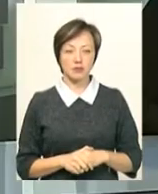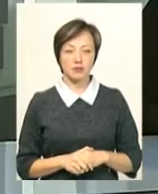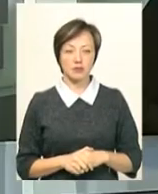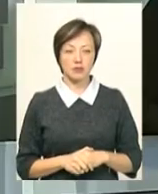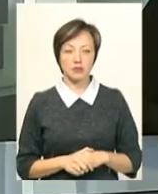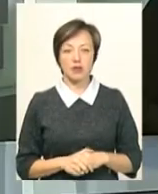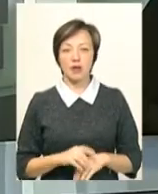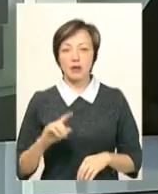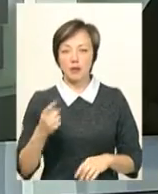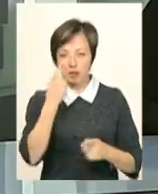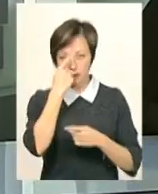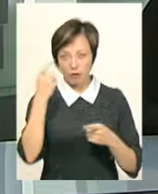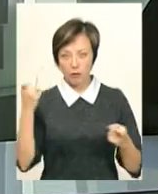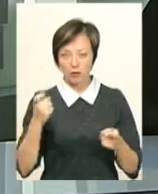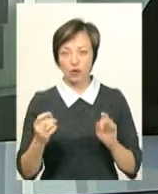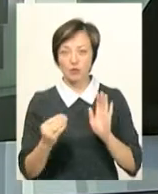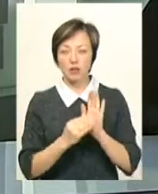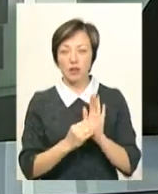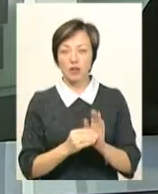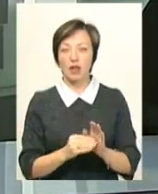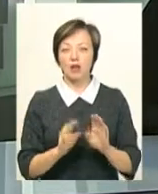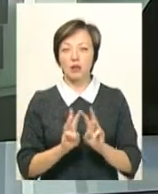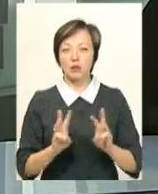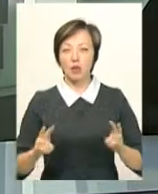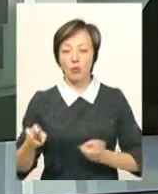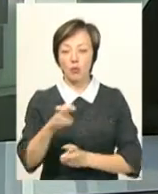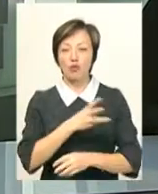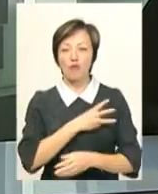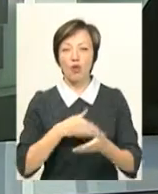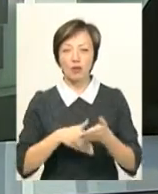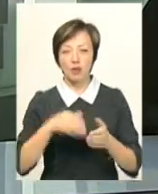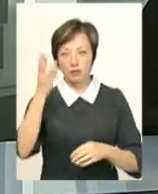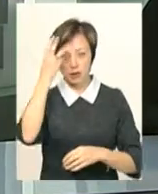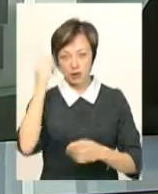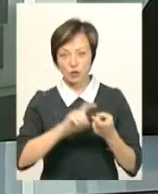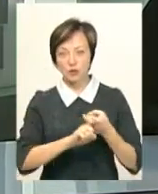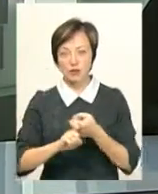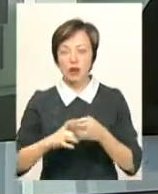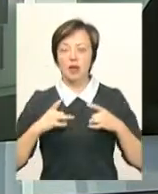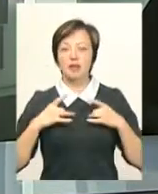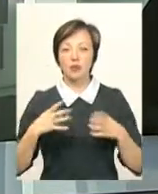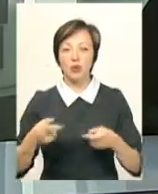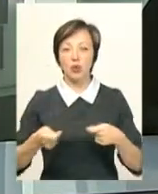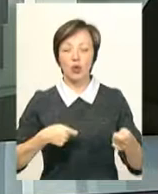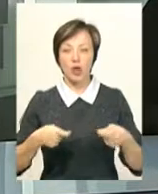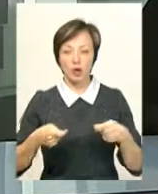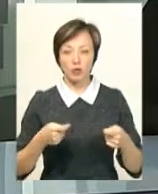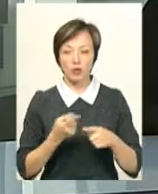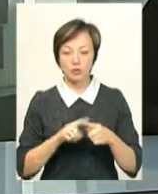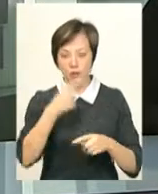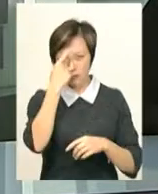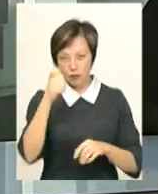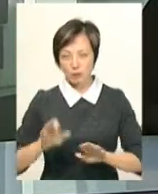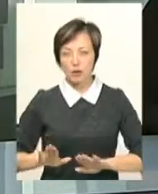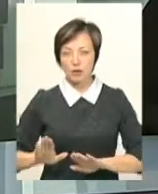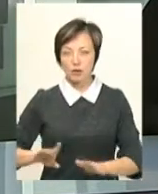Перша інформація, яку розмістили на порталі пошуку волонтерів у Хмельницькому, стосується Різдвяного ярмарку. Про це повідомив